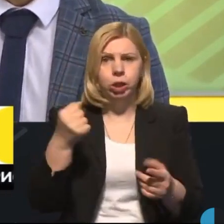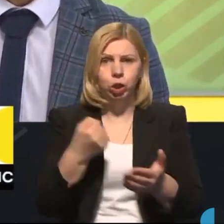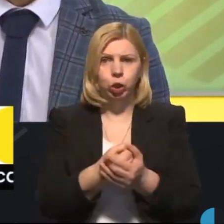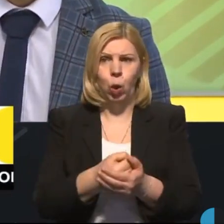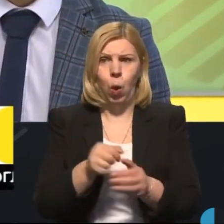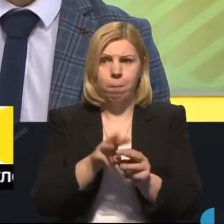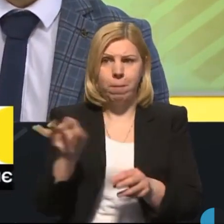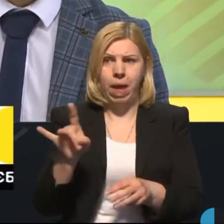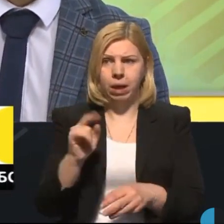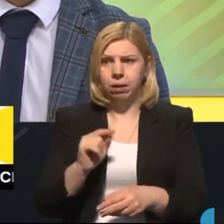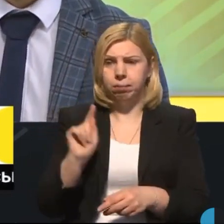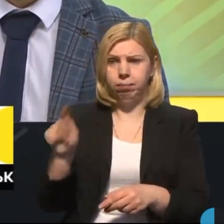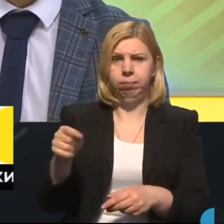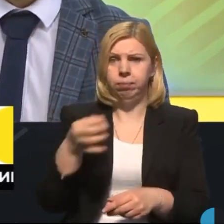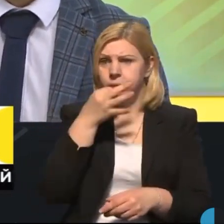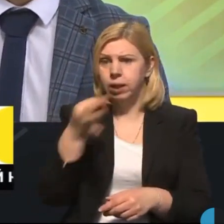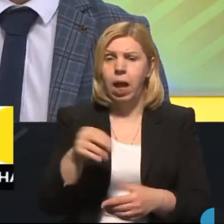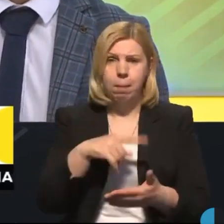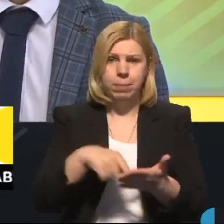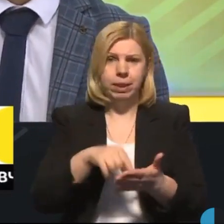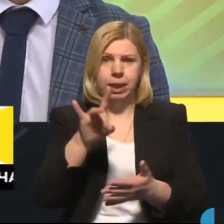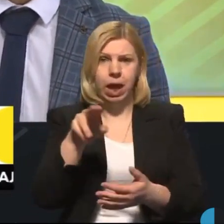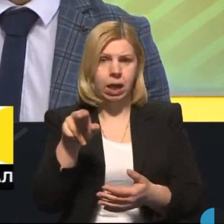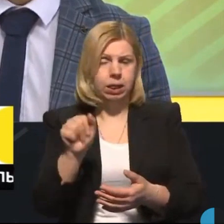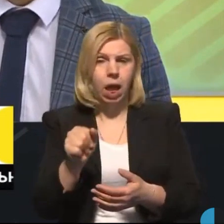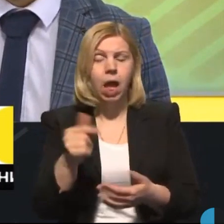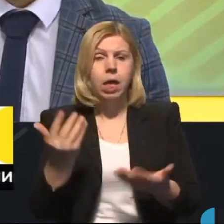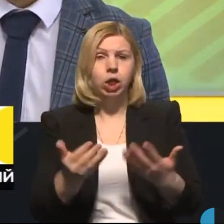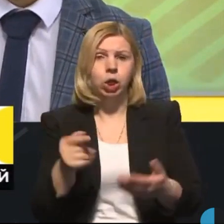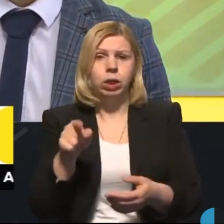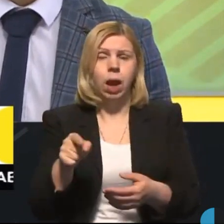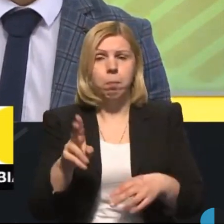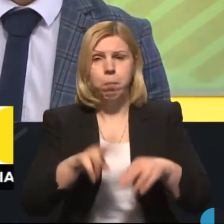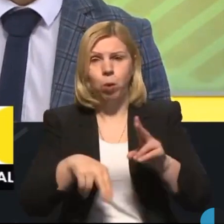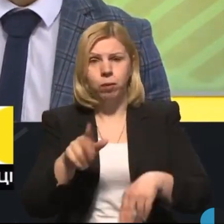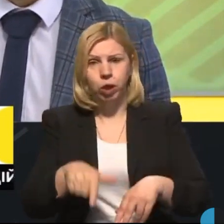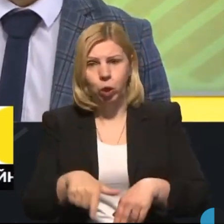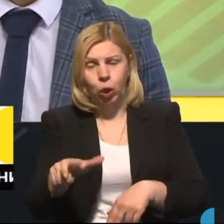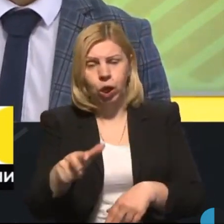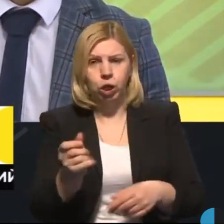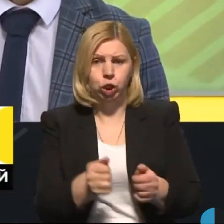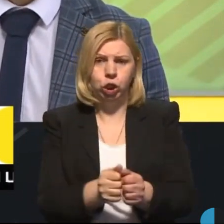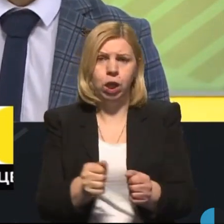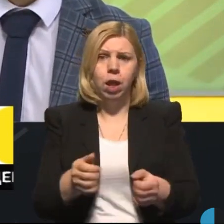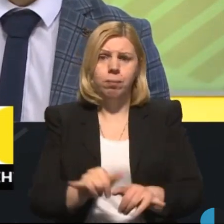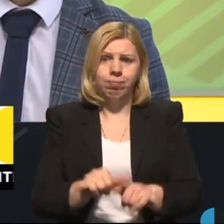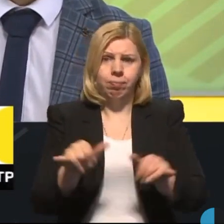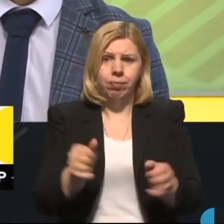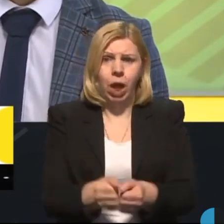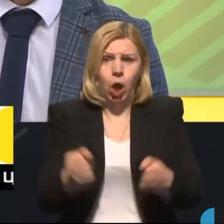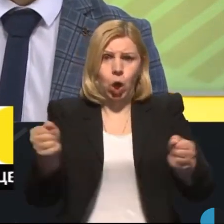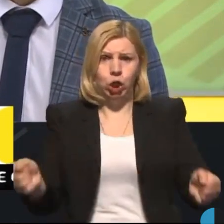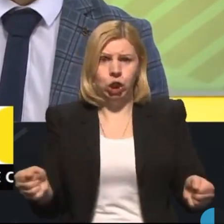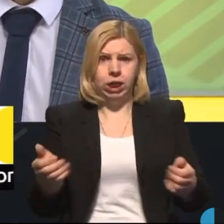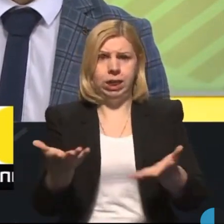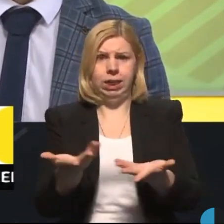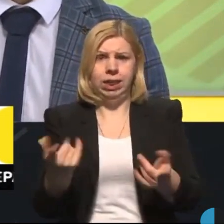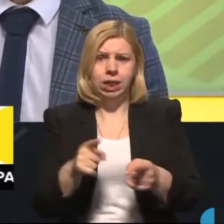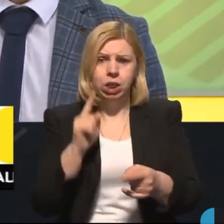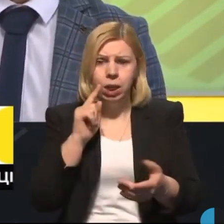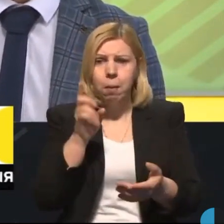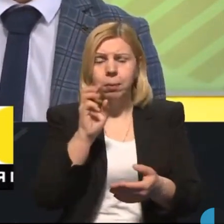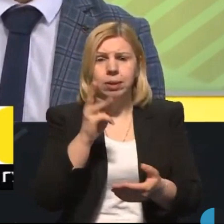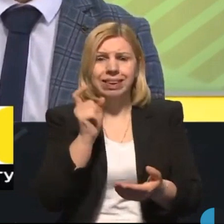місцевих органів влади, наприклад, до міськрад, щоб побудувати доріжку, чи розширити її, чи змінити розмітку, чи ще щось